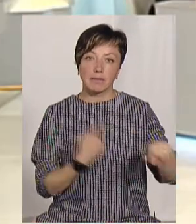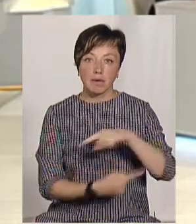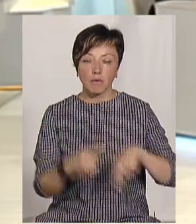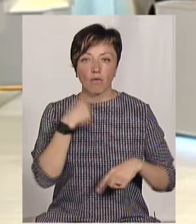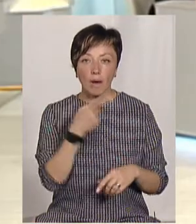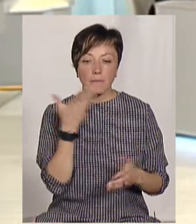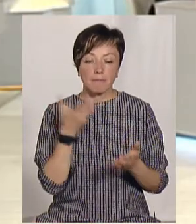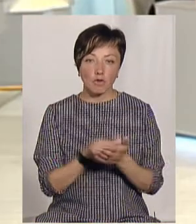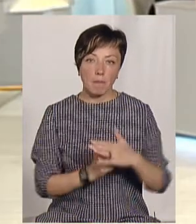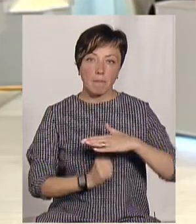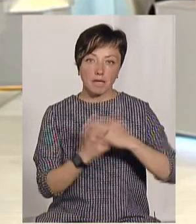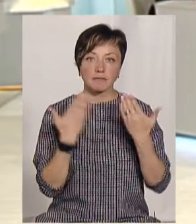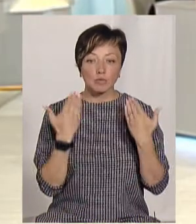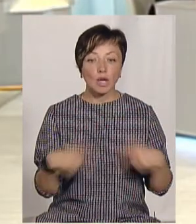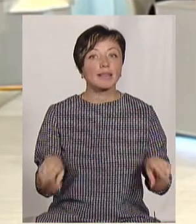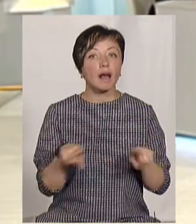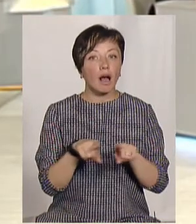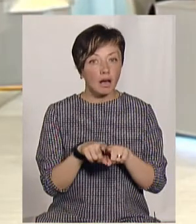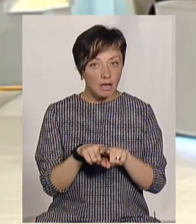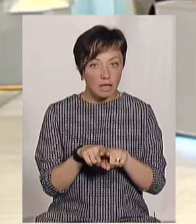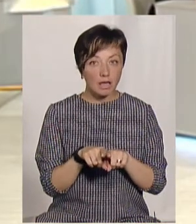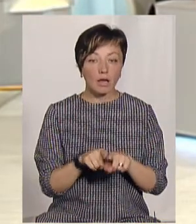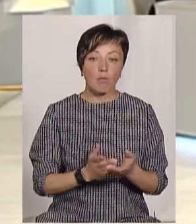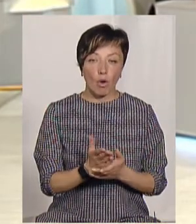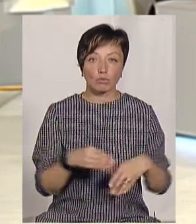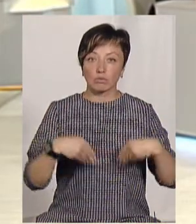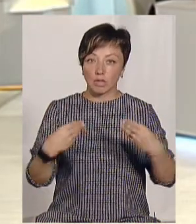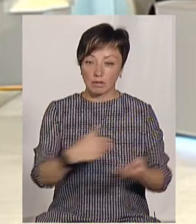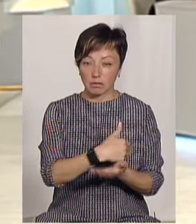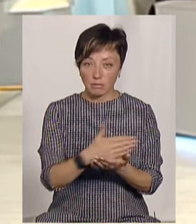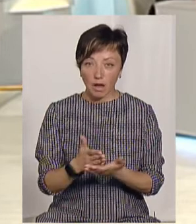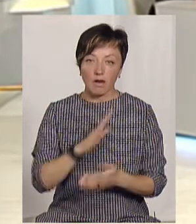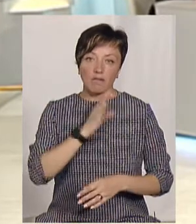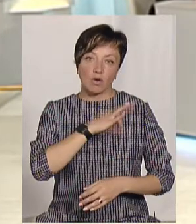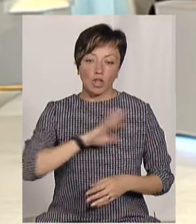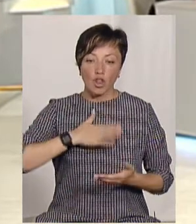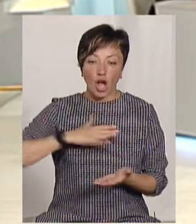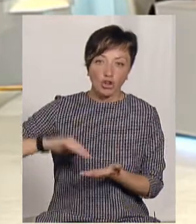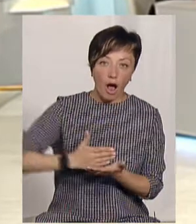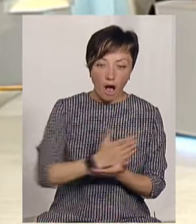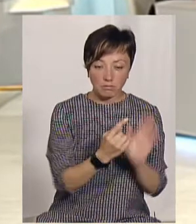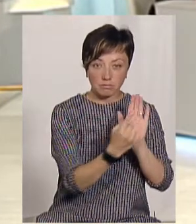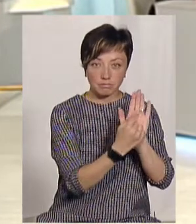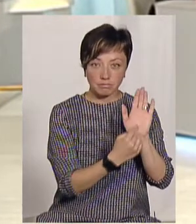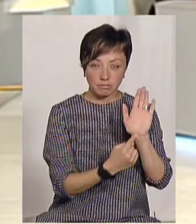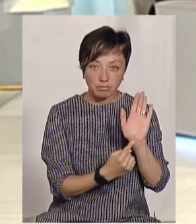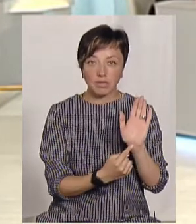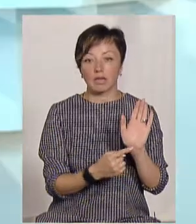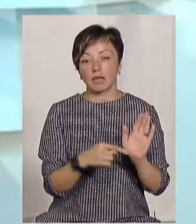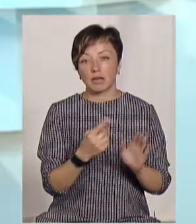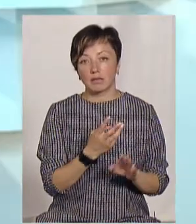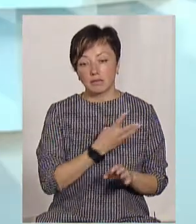які мають свою базу відпочинку, щоб вони таку послугу надали, використовуючи наші мапи, які ми розробили, для своїх відпочивальників,